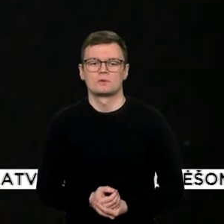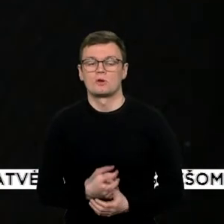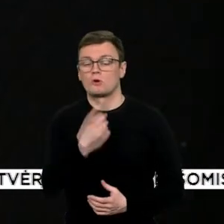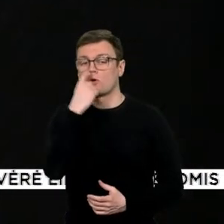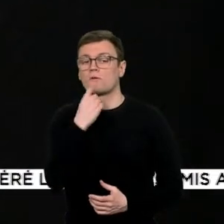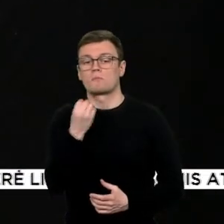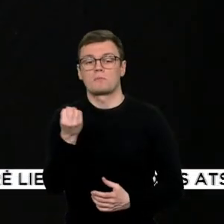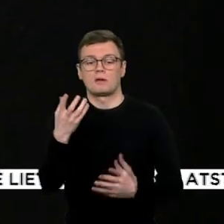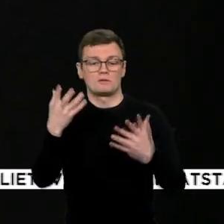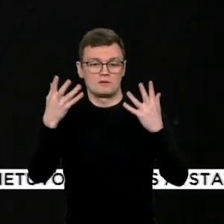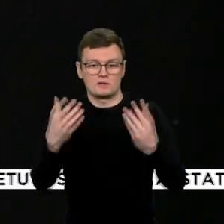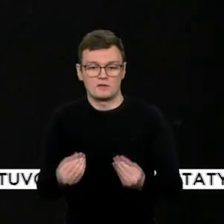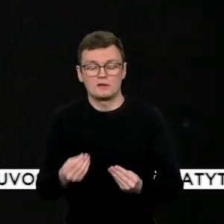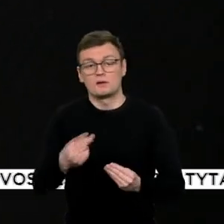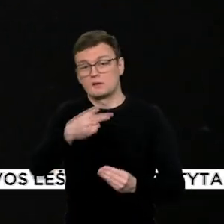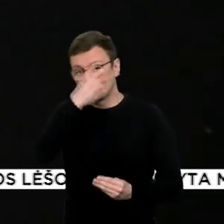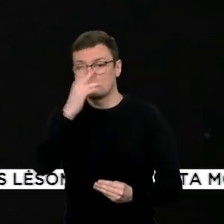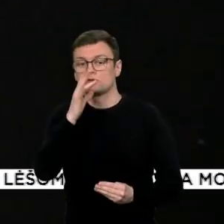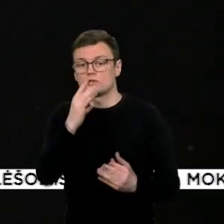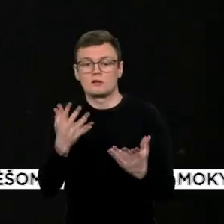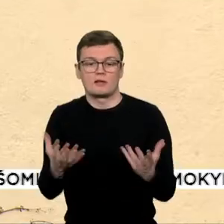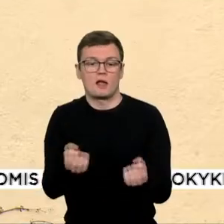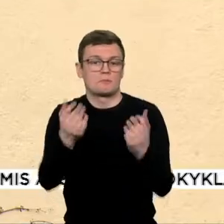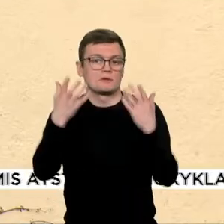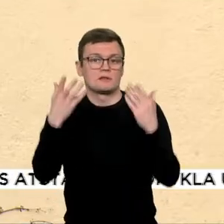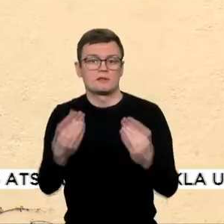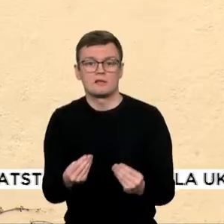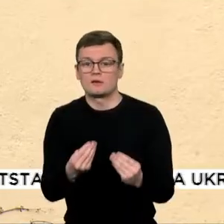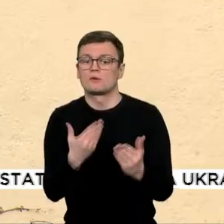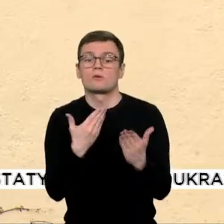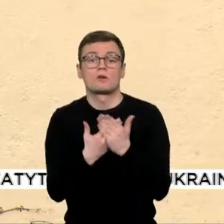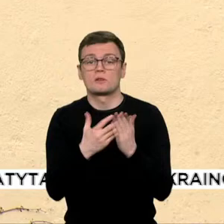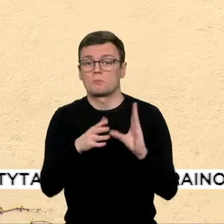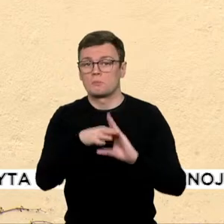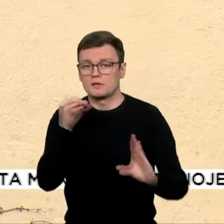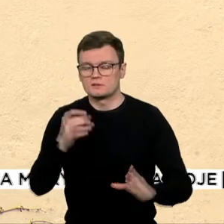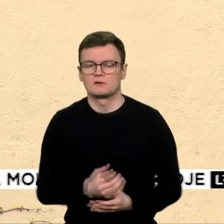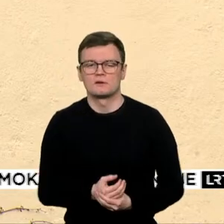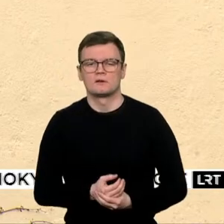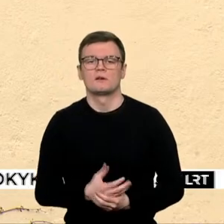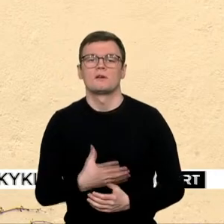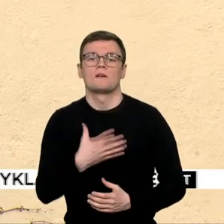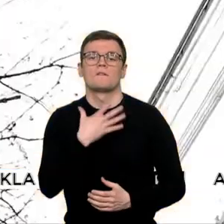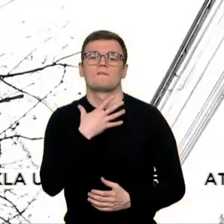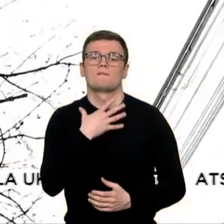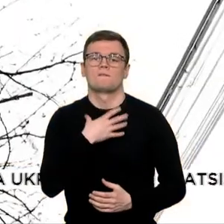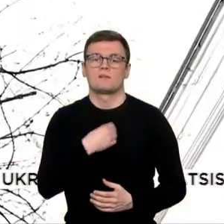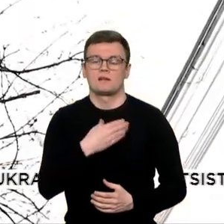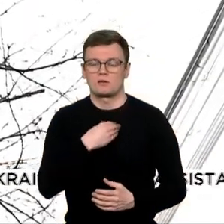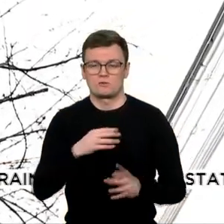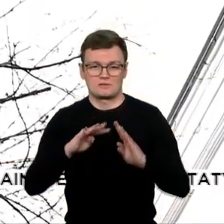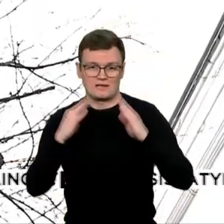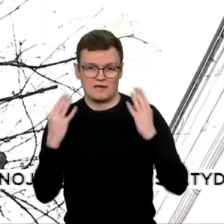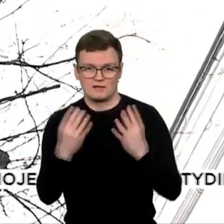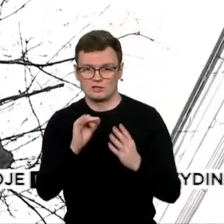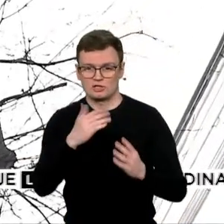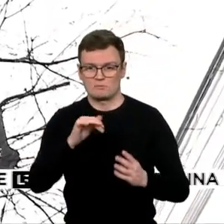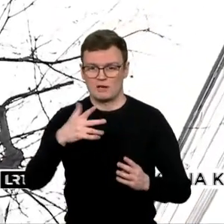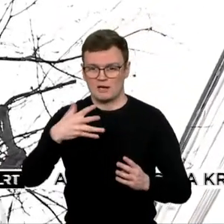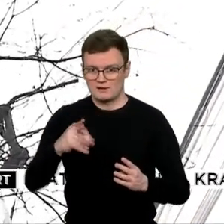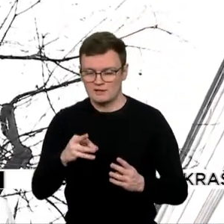Lietuvos žydų gelbėtojų diena, pasirinkta prisimenant Vilniaus geto žydų gelbėtoje Ona Šimaita. 1968